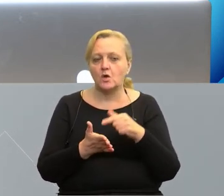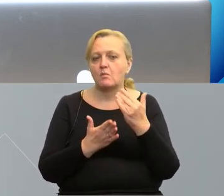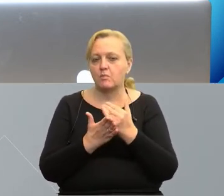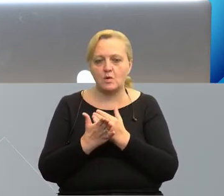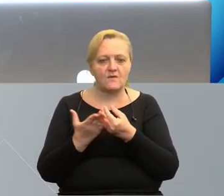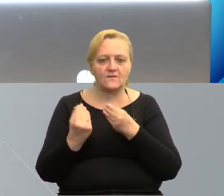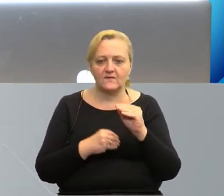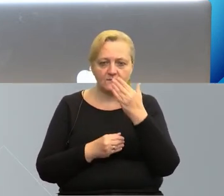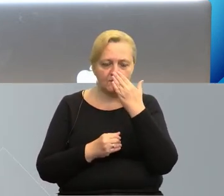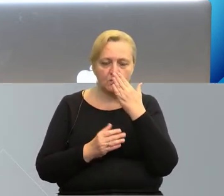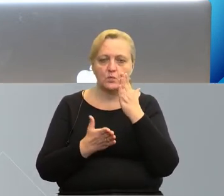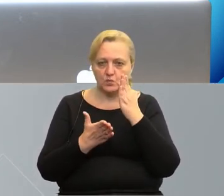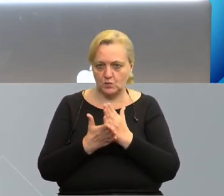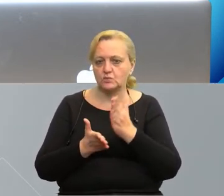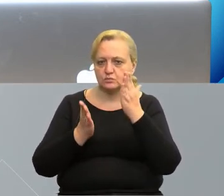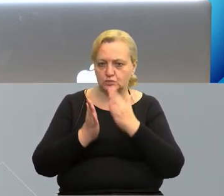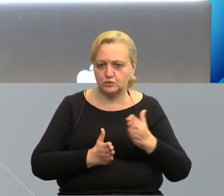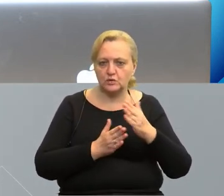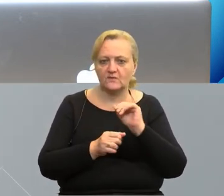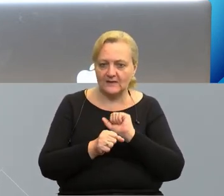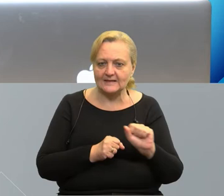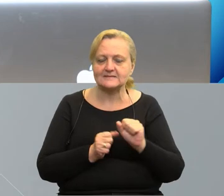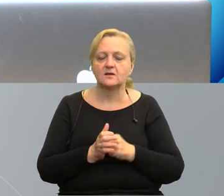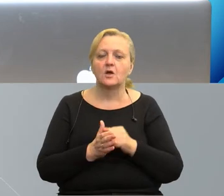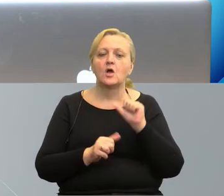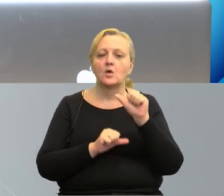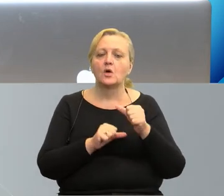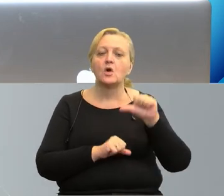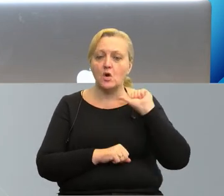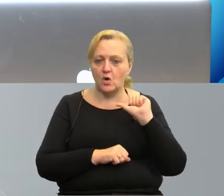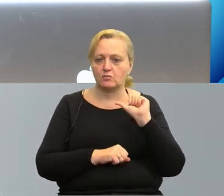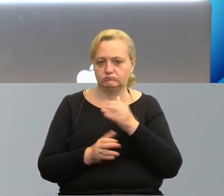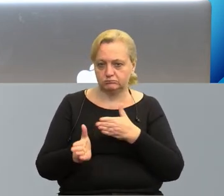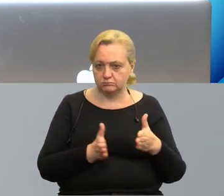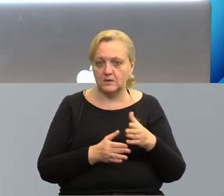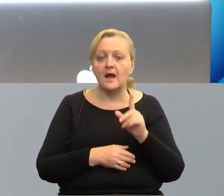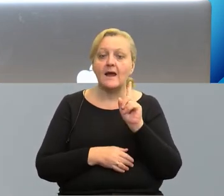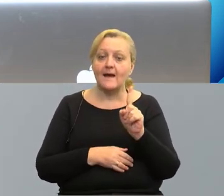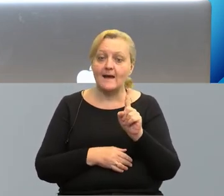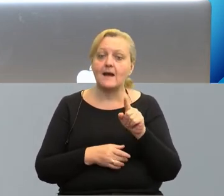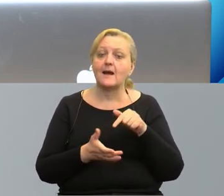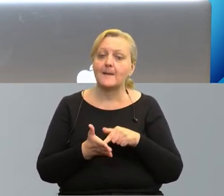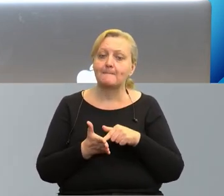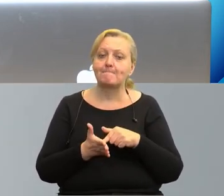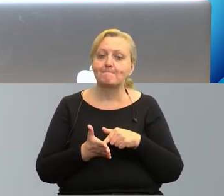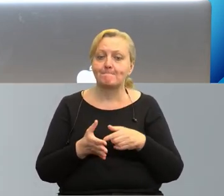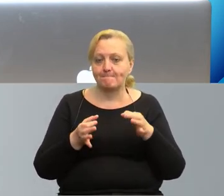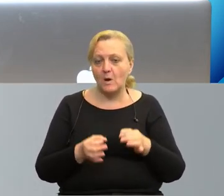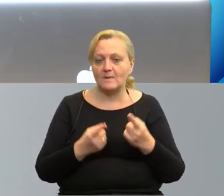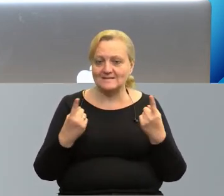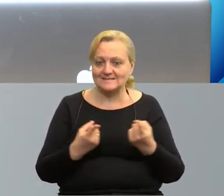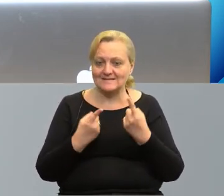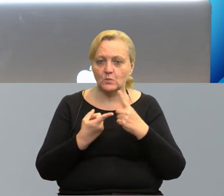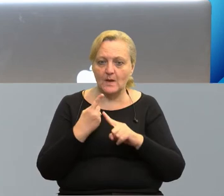w większości został już przygotowany w roku ubiegłym, ale w związku z obecną